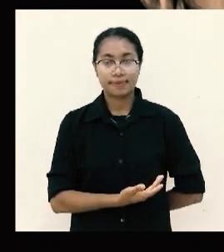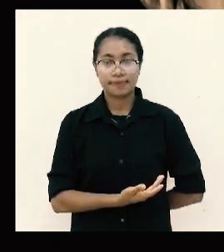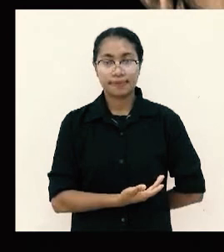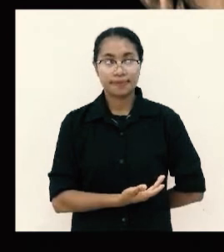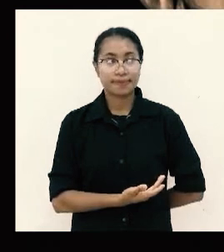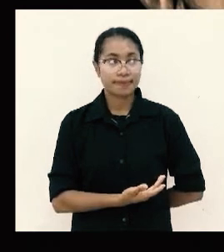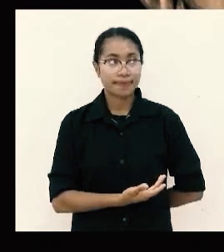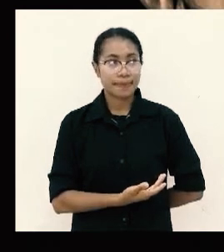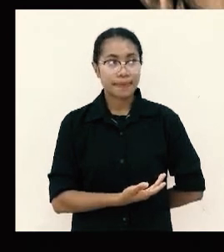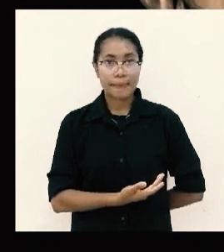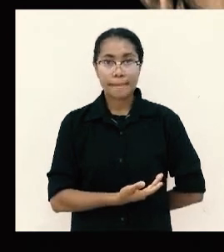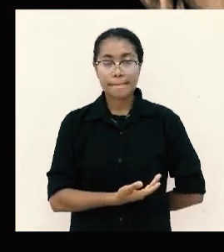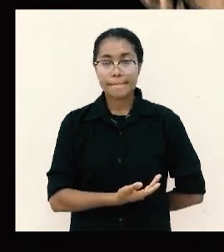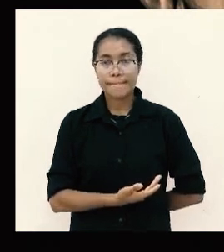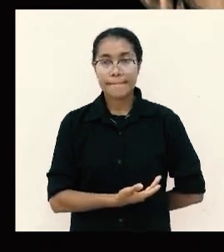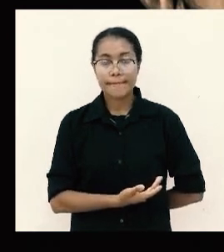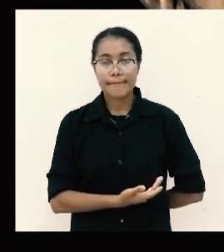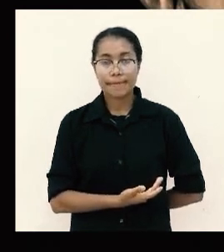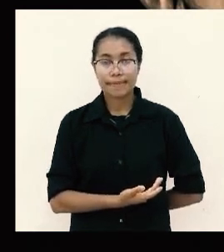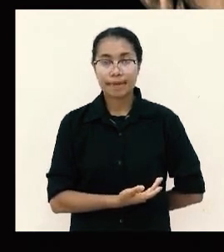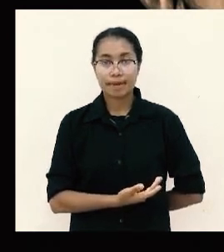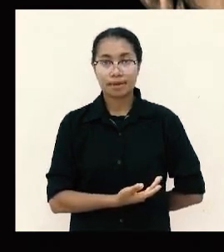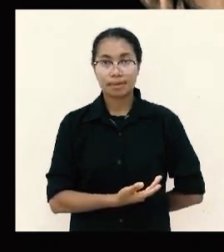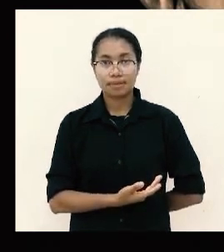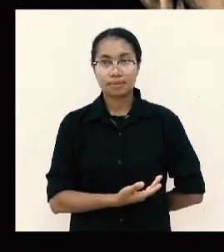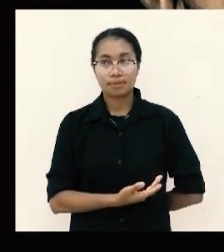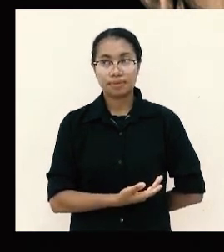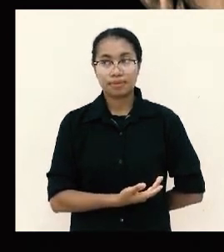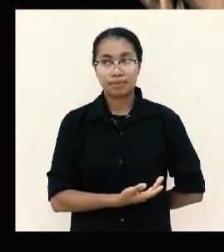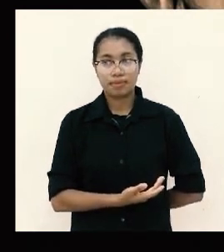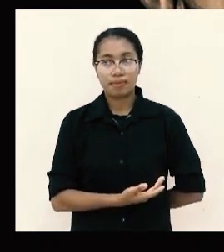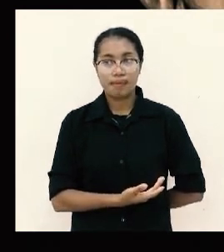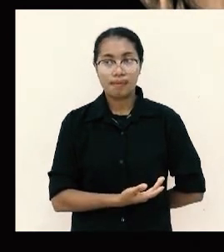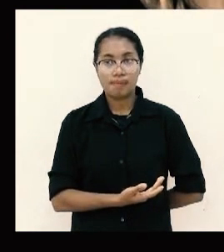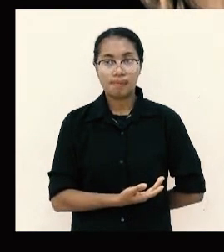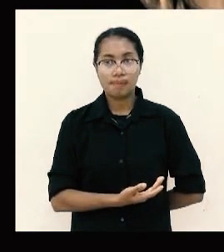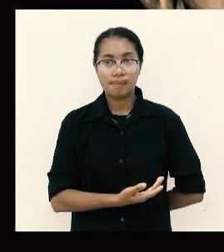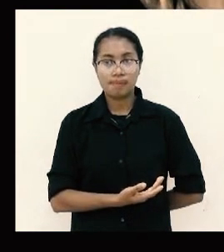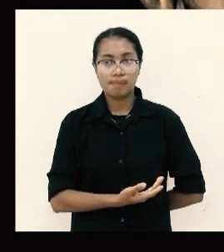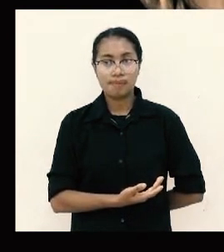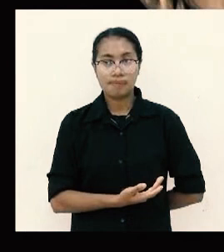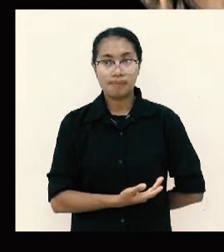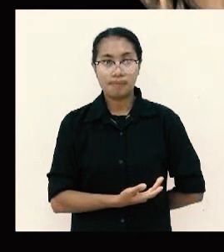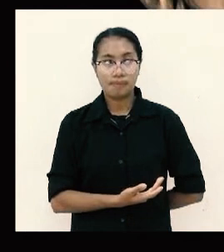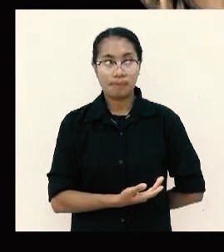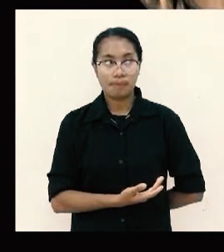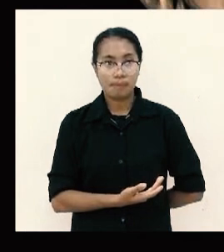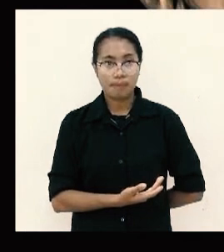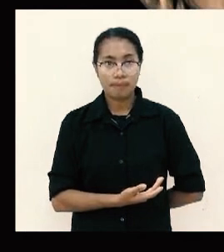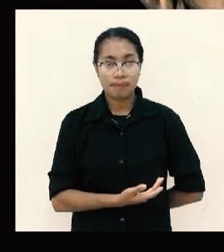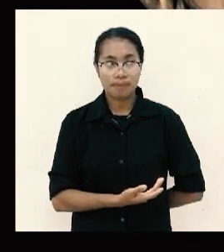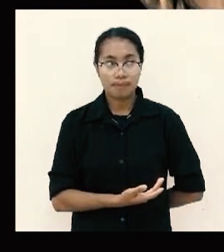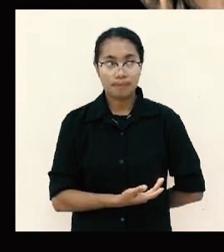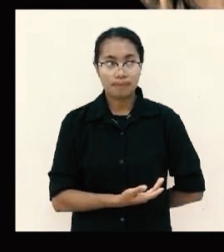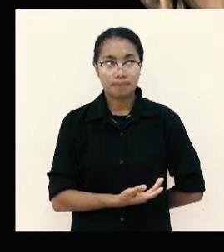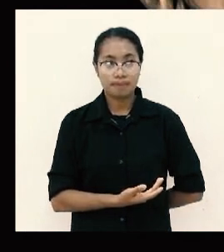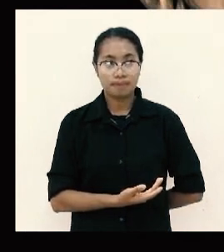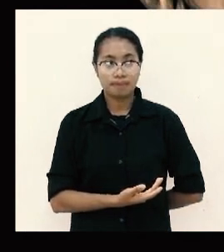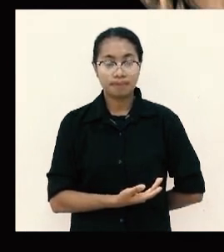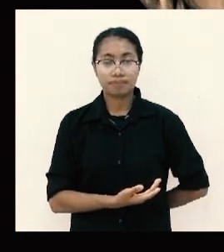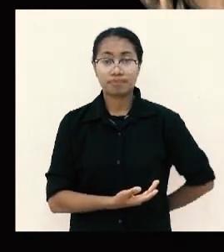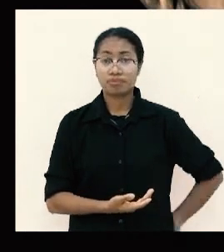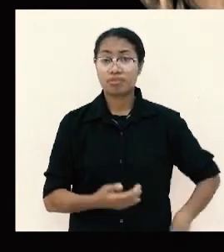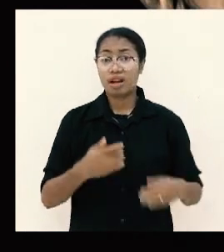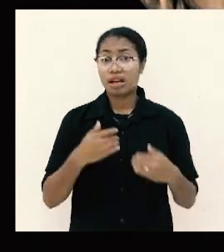ada satu jemaat pun yang mengadakan perhitungan hitung piutang dengan aku selain daripada kamu saya sudah jelaskan ayat ini